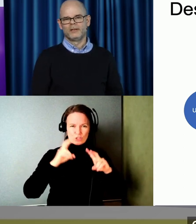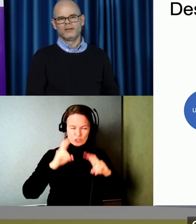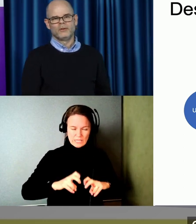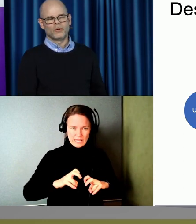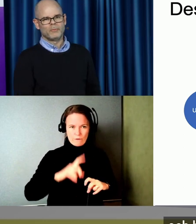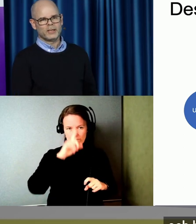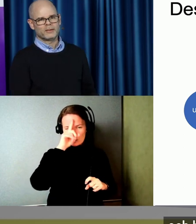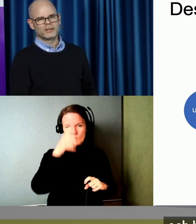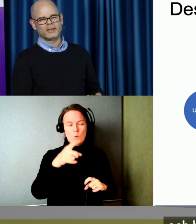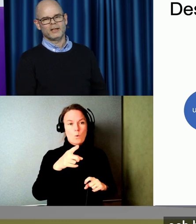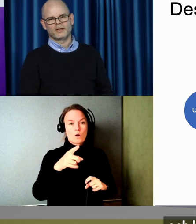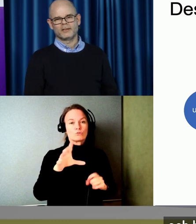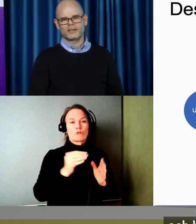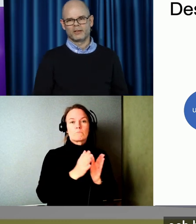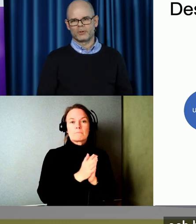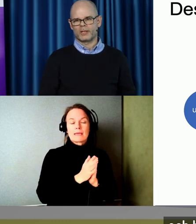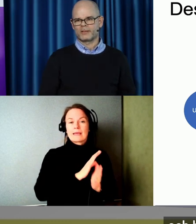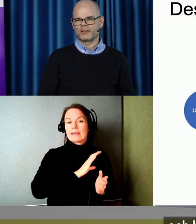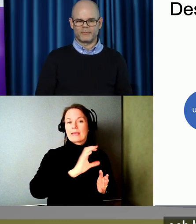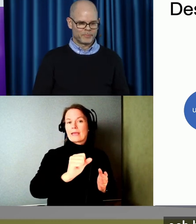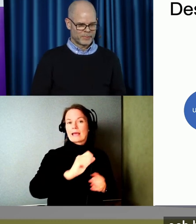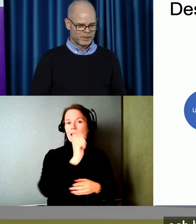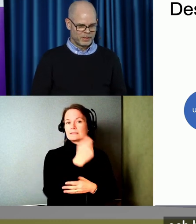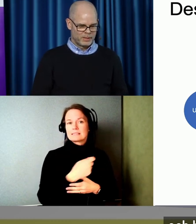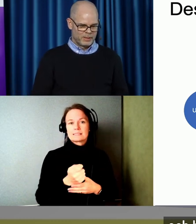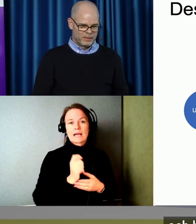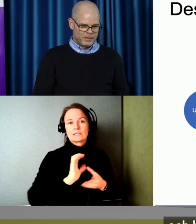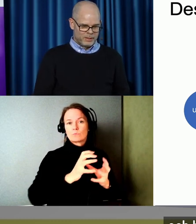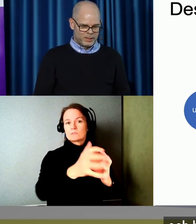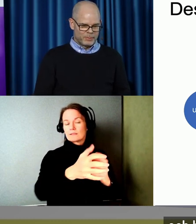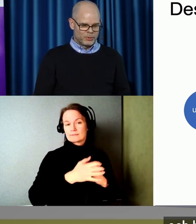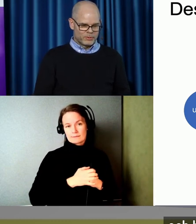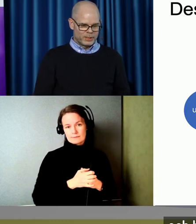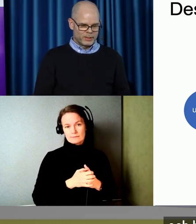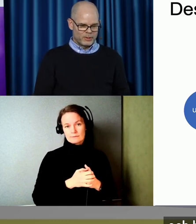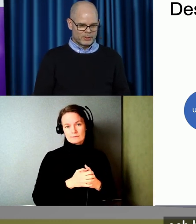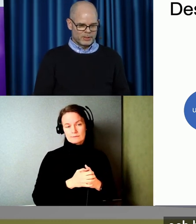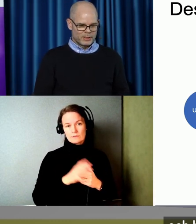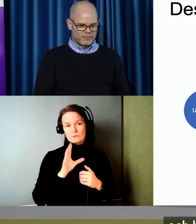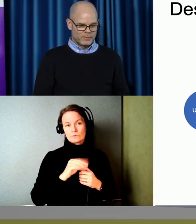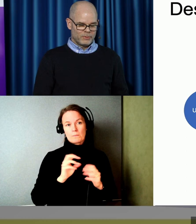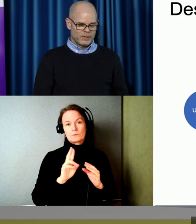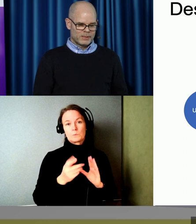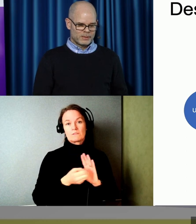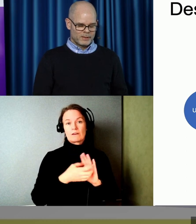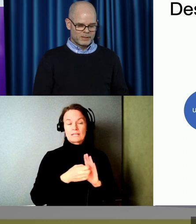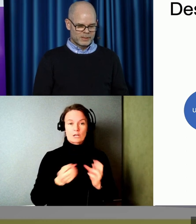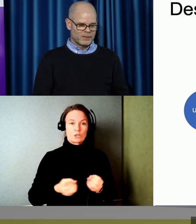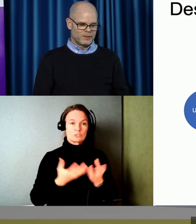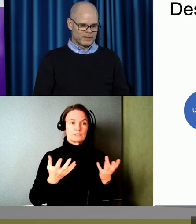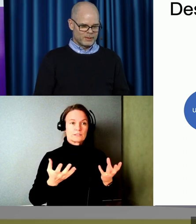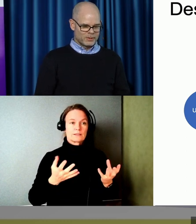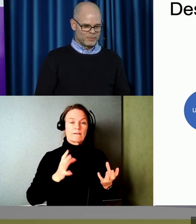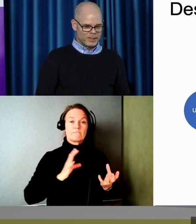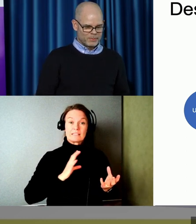här. Och ha med det i hela designprocessen. när man utvärderar lösningen. Det finns en